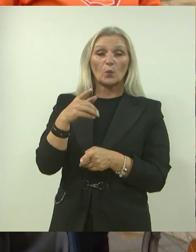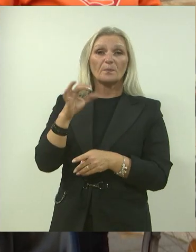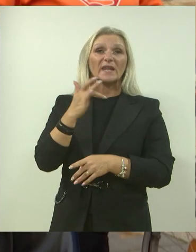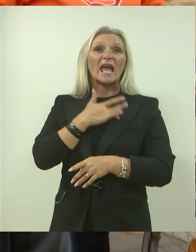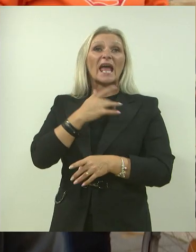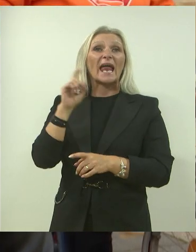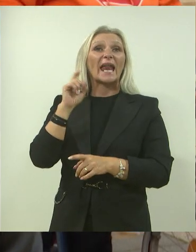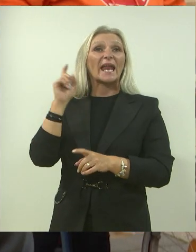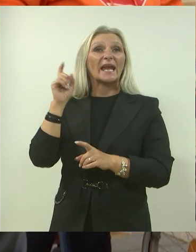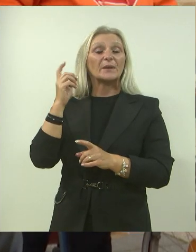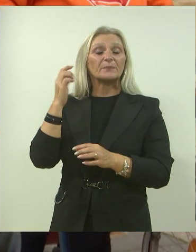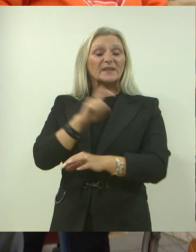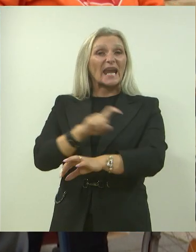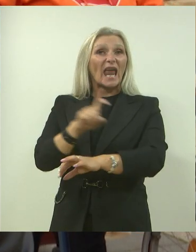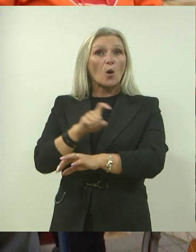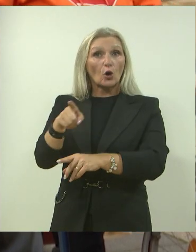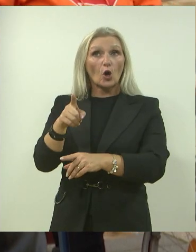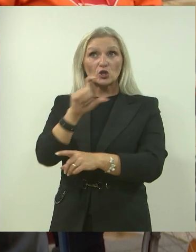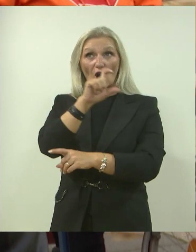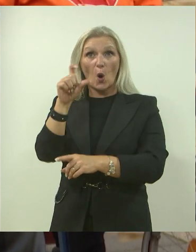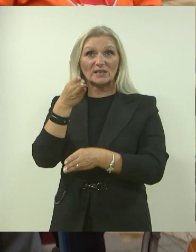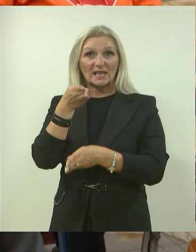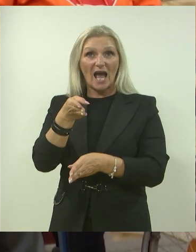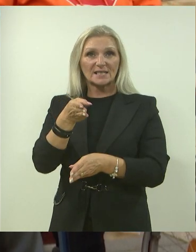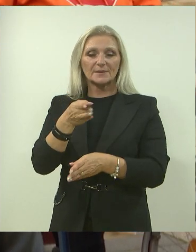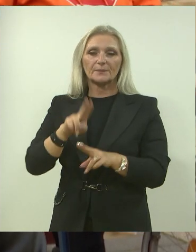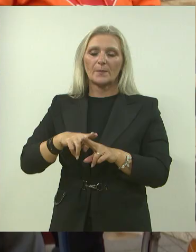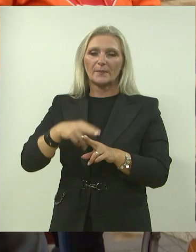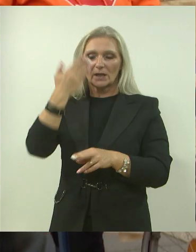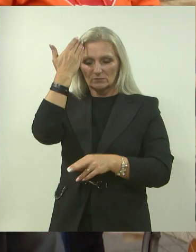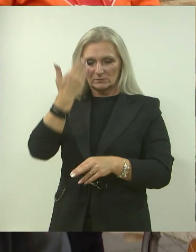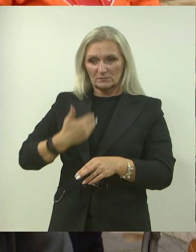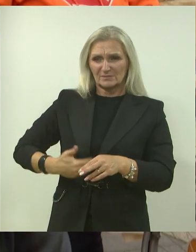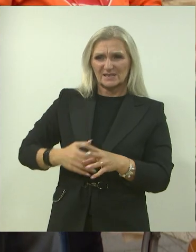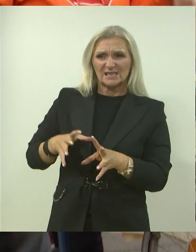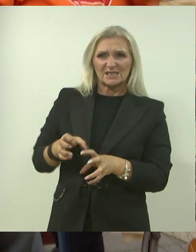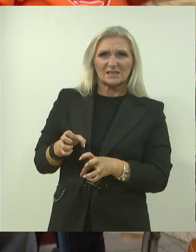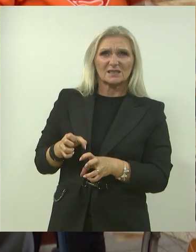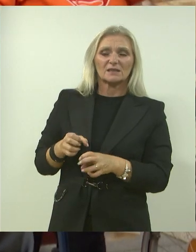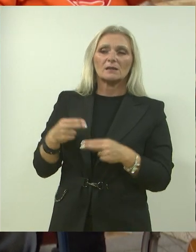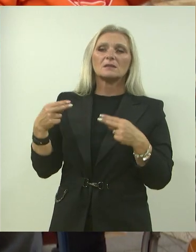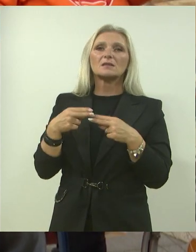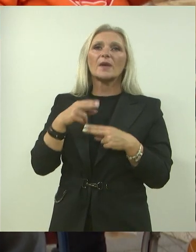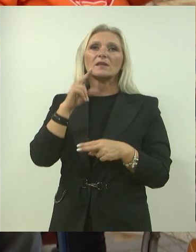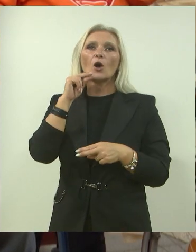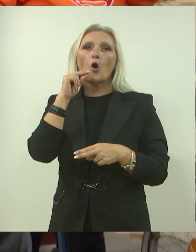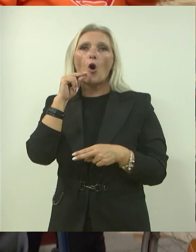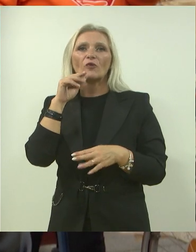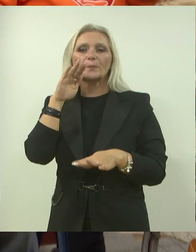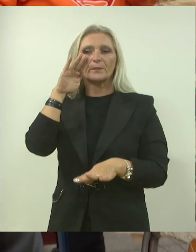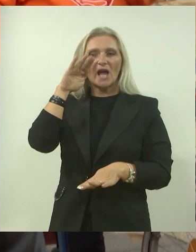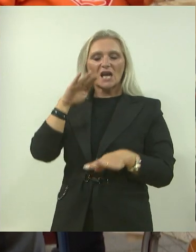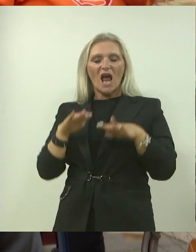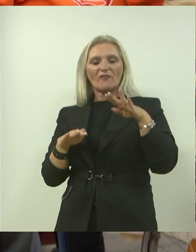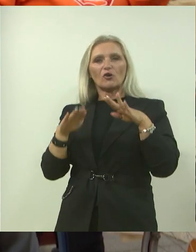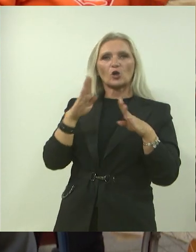ordinacije. Drugo može biti utrnutost jedne strane tijela, smetnje govora, ravnoteža. To su